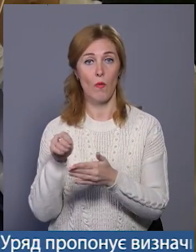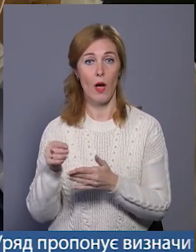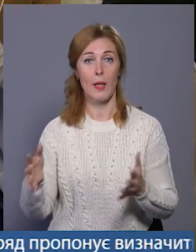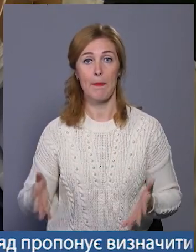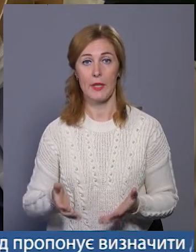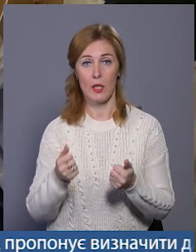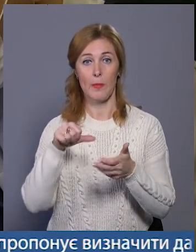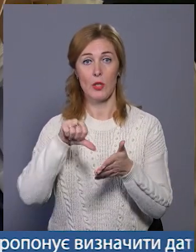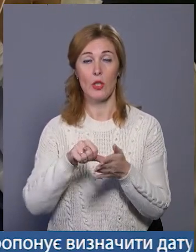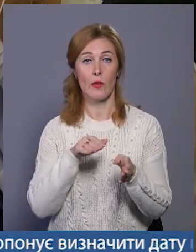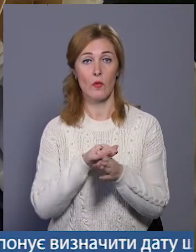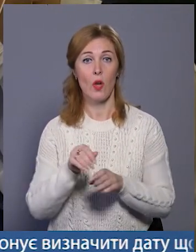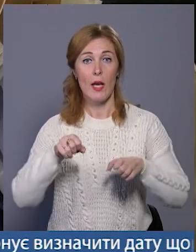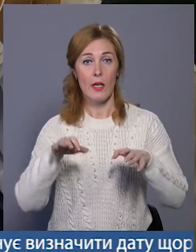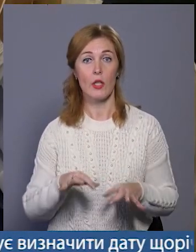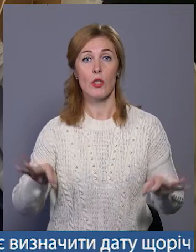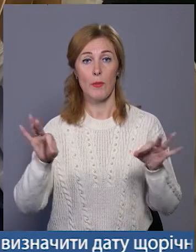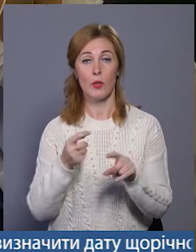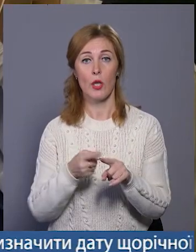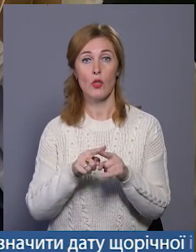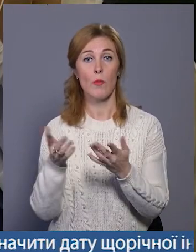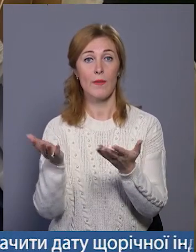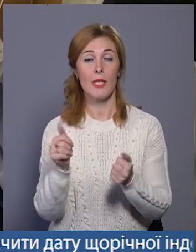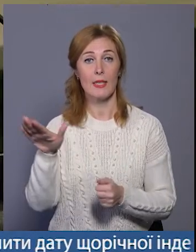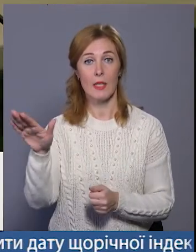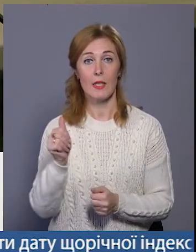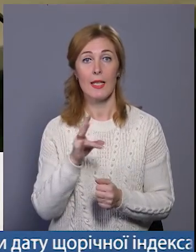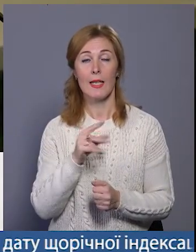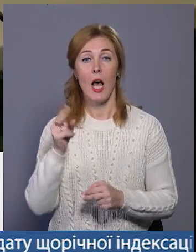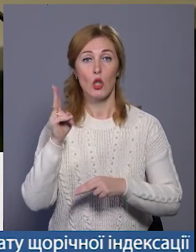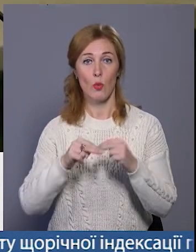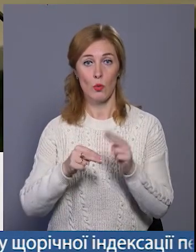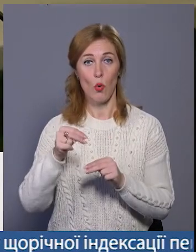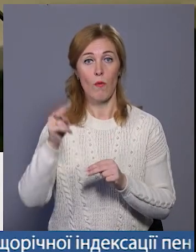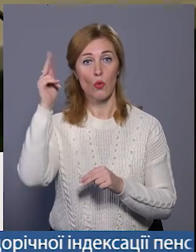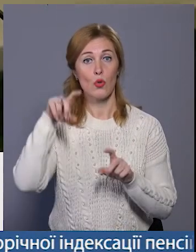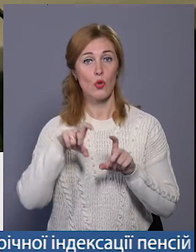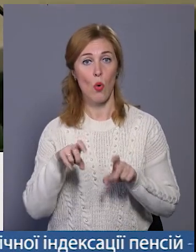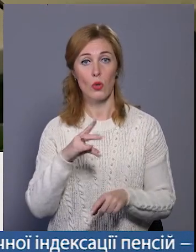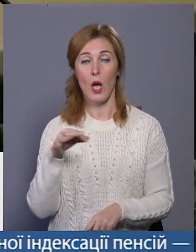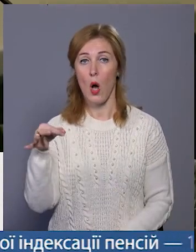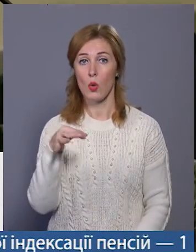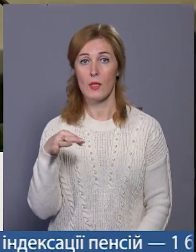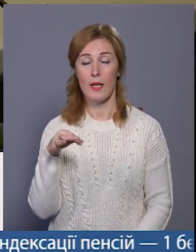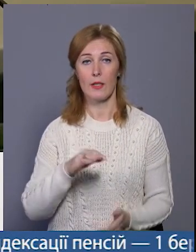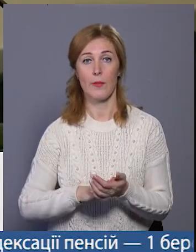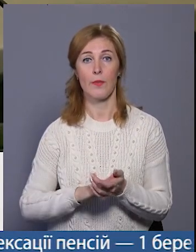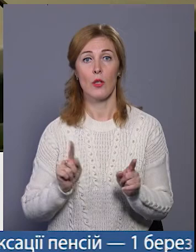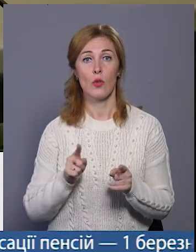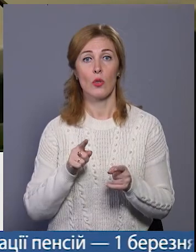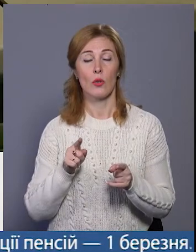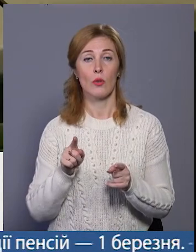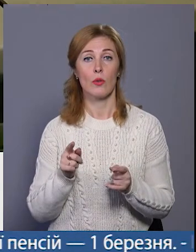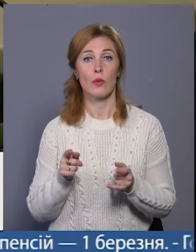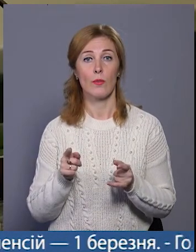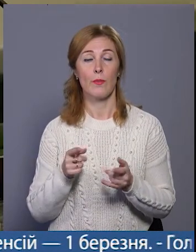виконкому і рішення про те, аби взяти кредит на добудову школи в Озерній. Організувати та провести підготовлені заклади щодо здійснення запозвищення